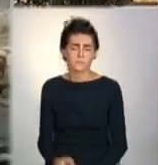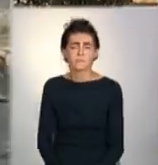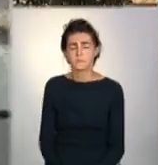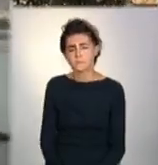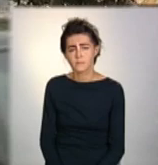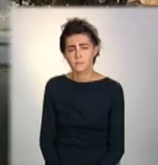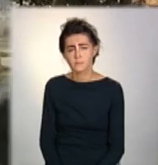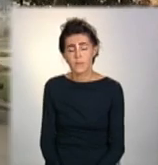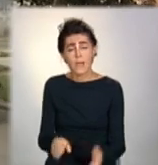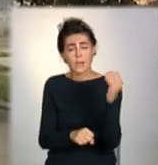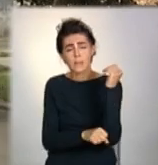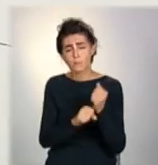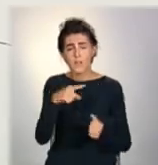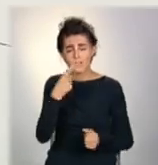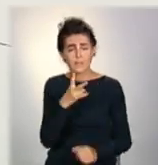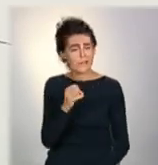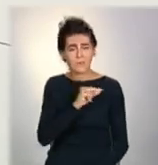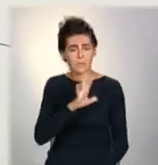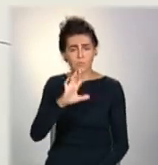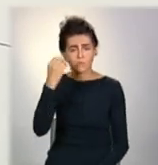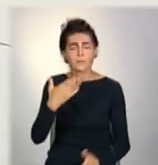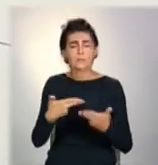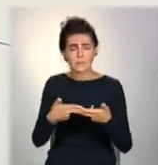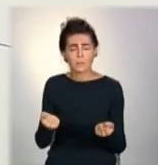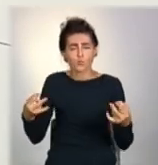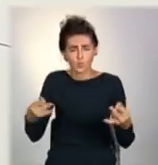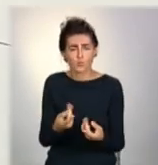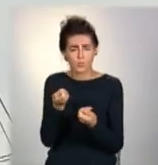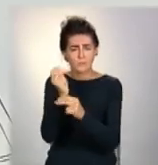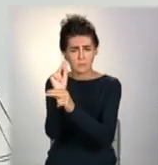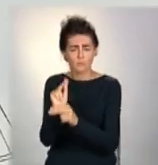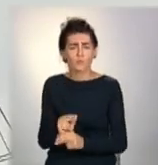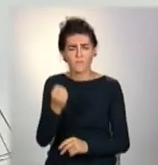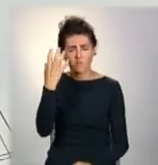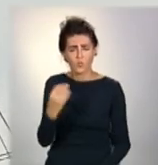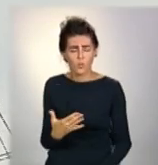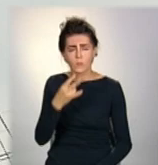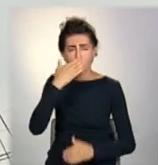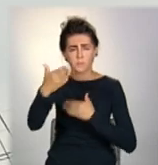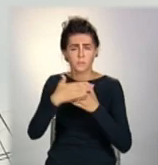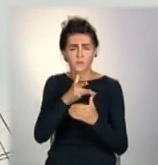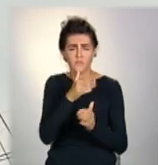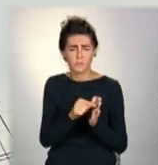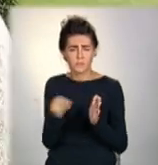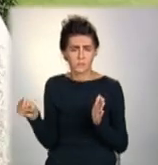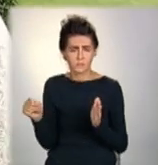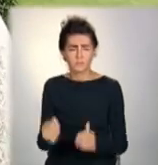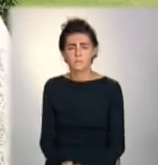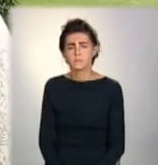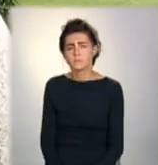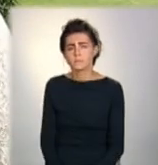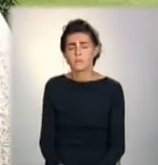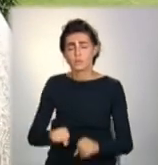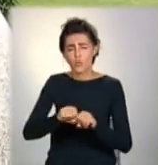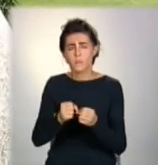Комунальники говорять, несправність виявили та хочуть налагодити роботу світлофора найближчим часом. Сламалася